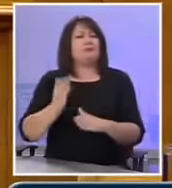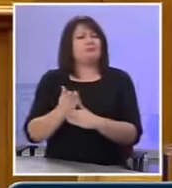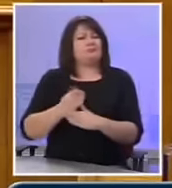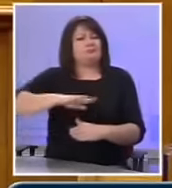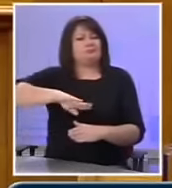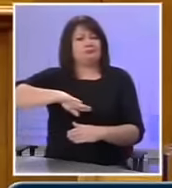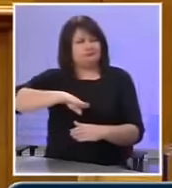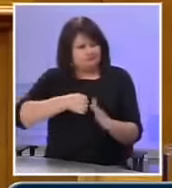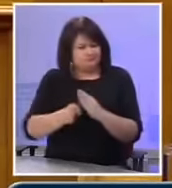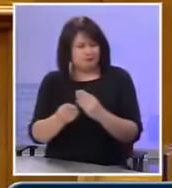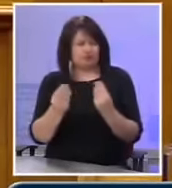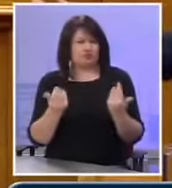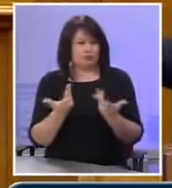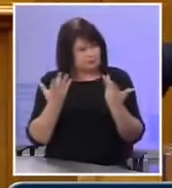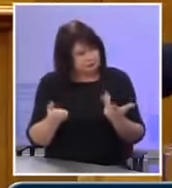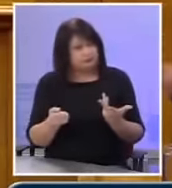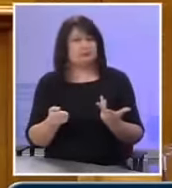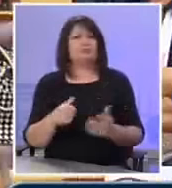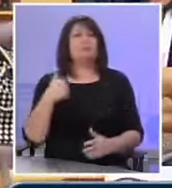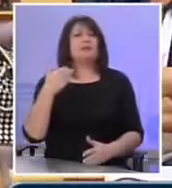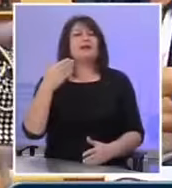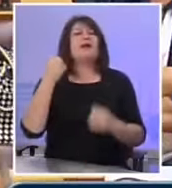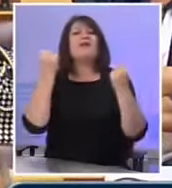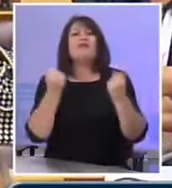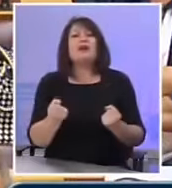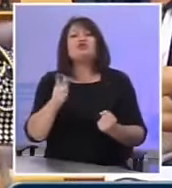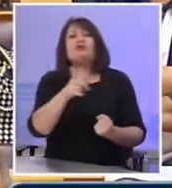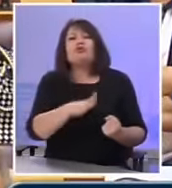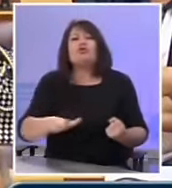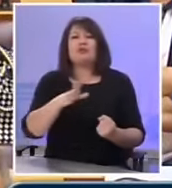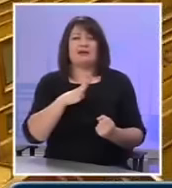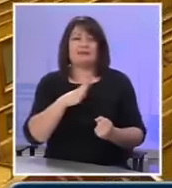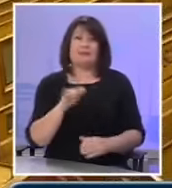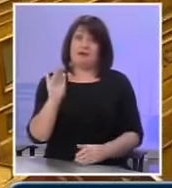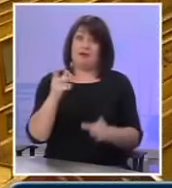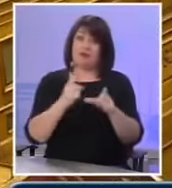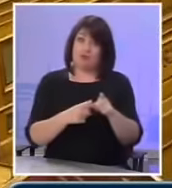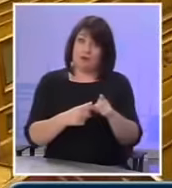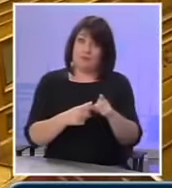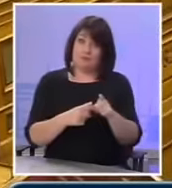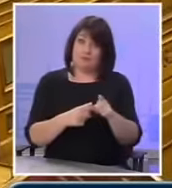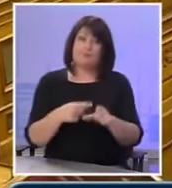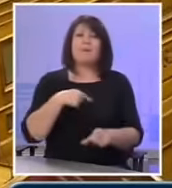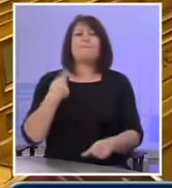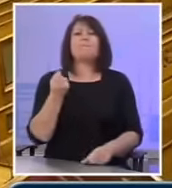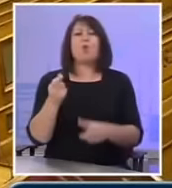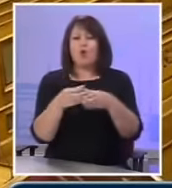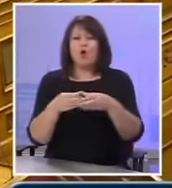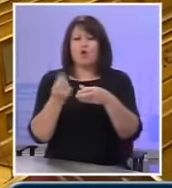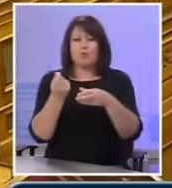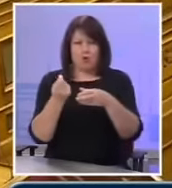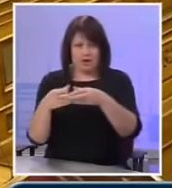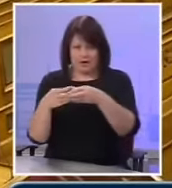ή θα ξεφεύγουν ή θα ξεφεύγουν και μετά θα πέσει το βάρος στους στοχούς. Αλλά κ. Καθανασόπουλε μεταξύ τα μονοπόλια και τους